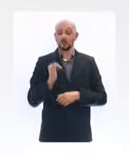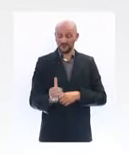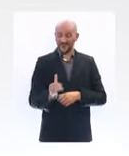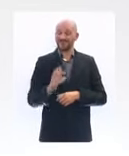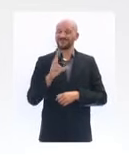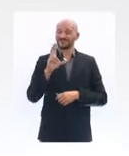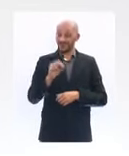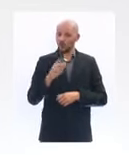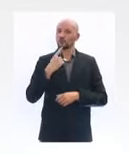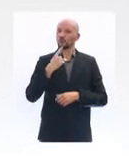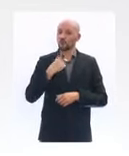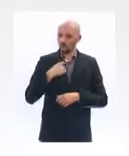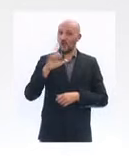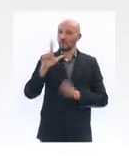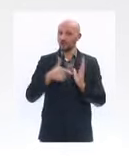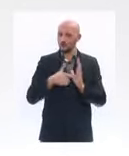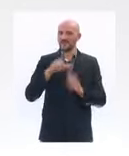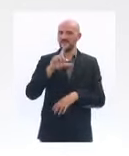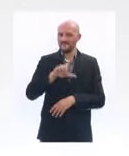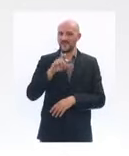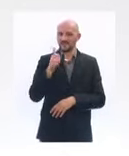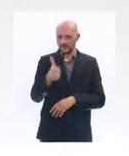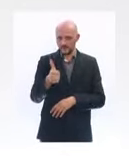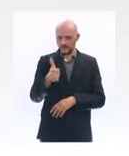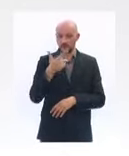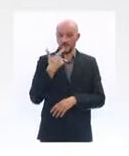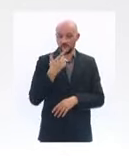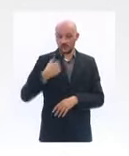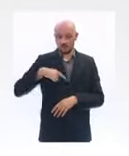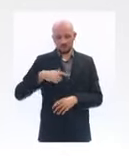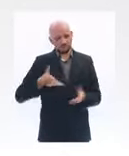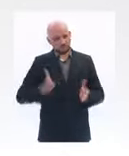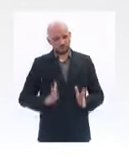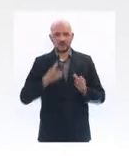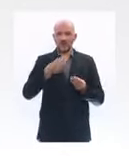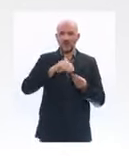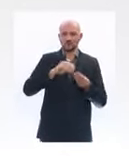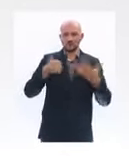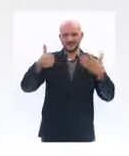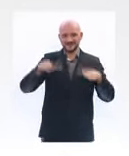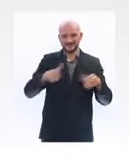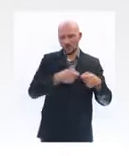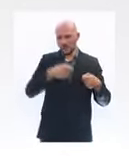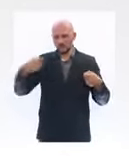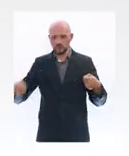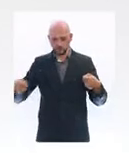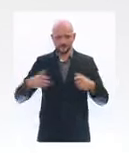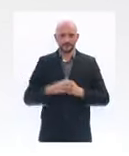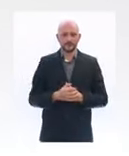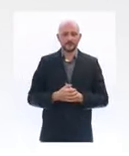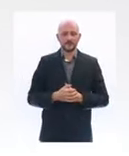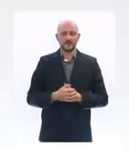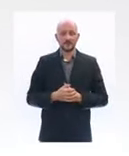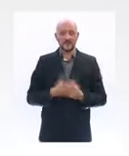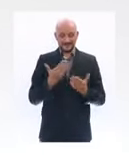2021. Elles ont donc six mois supplémentaires pour contracter un prêt garanti par l'État. L'amortissement de ce